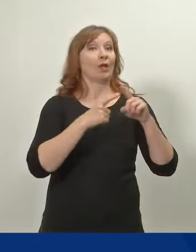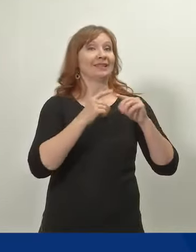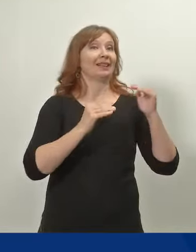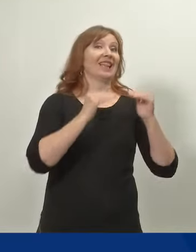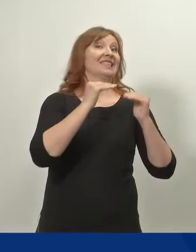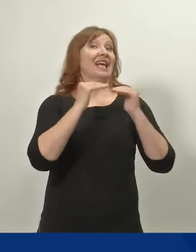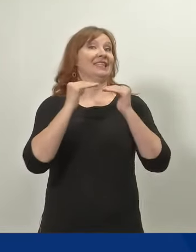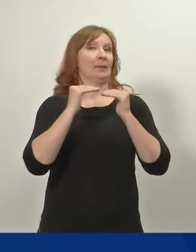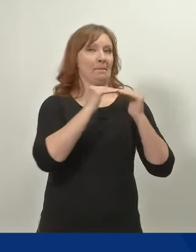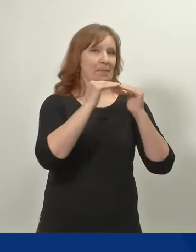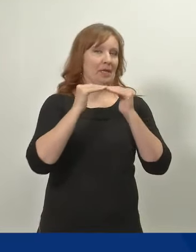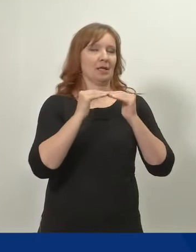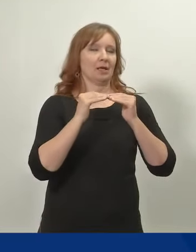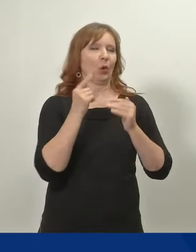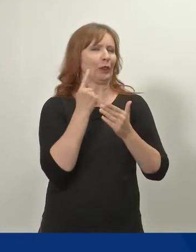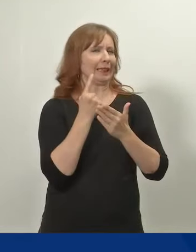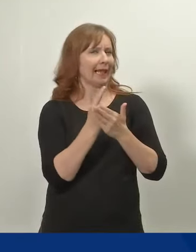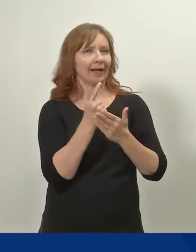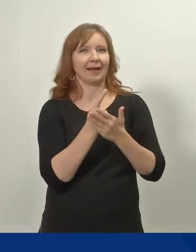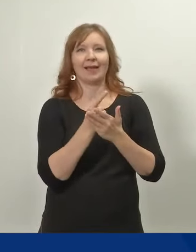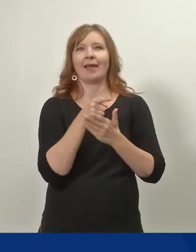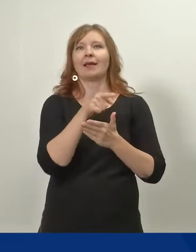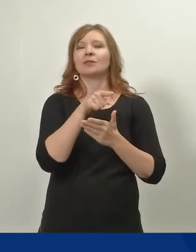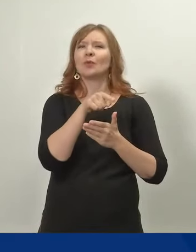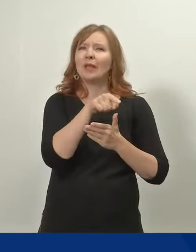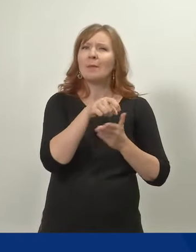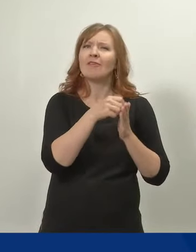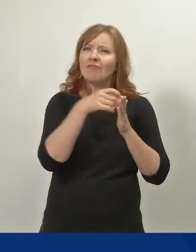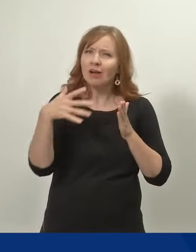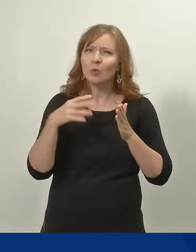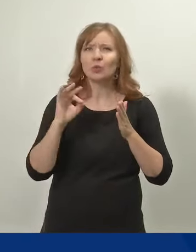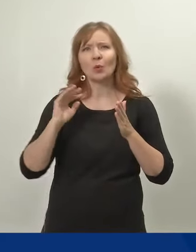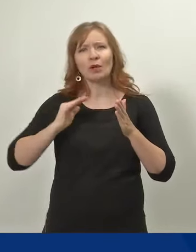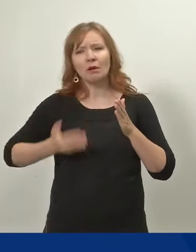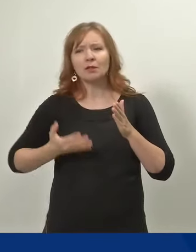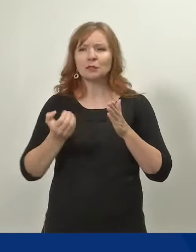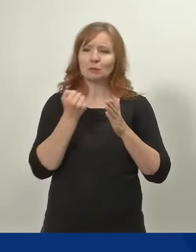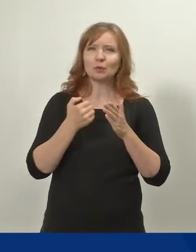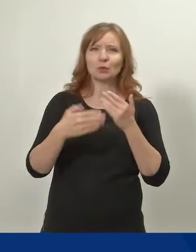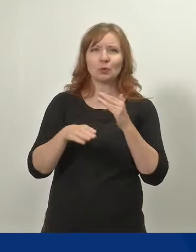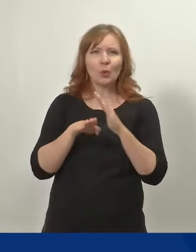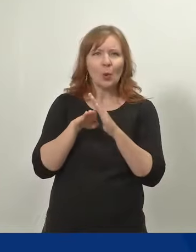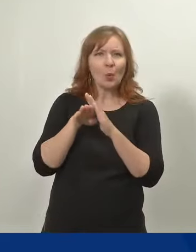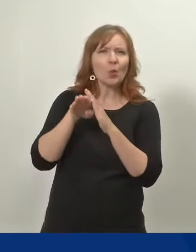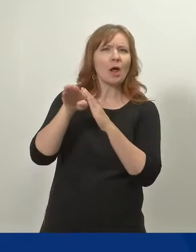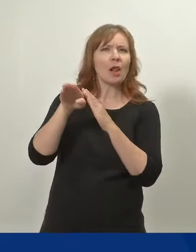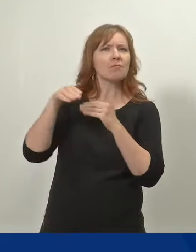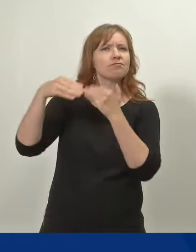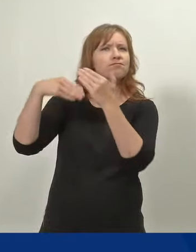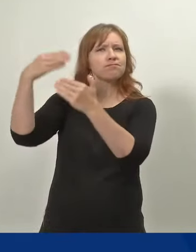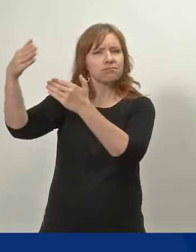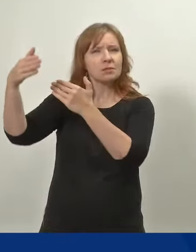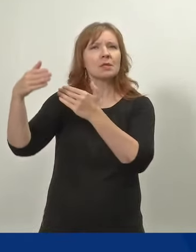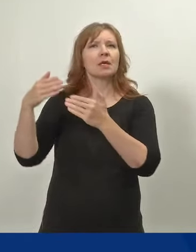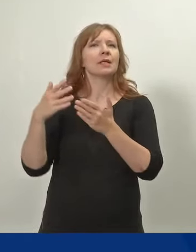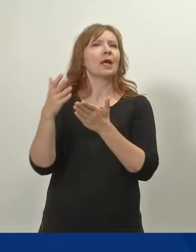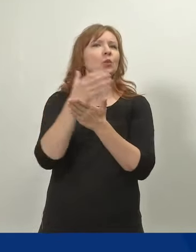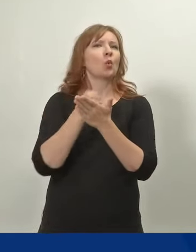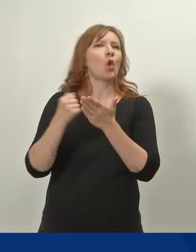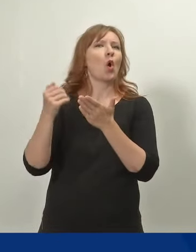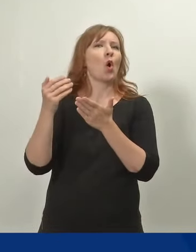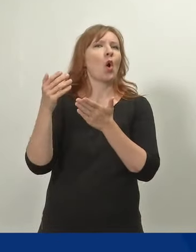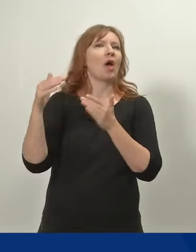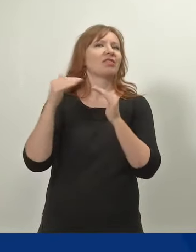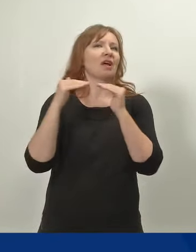liittyy niin vahvasti naisten mahdollisuuksiin edetä työuralla ja saavuttaa samanlainen tulotaso läpi elämän ja eläketasoon myöhemmin